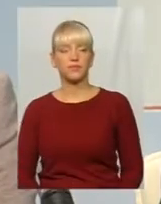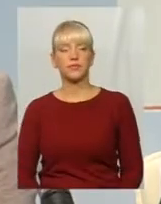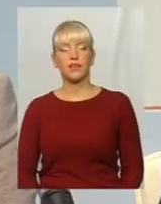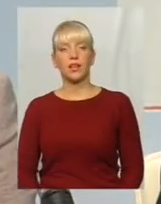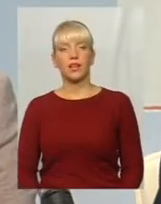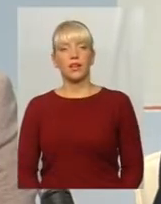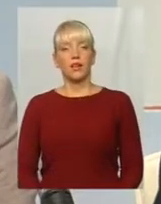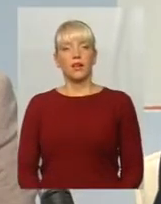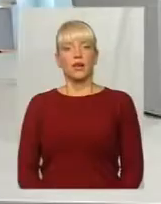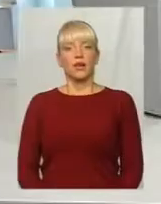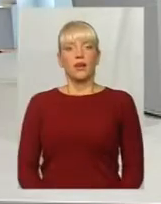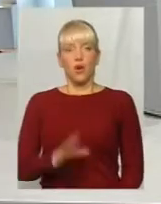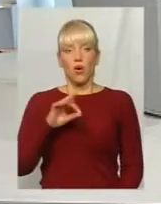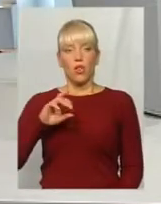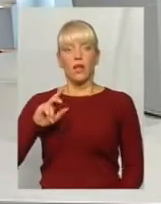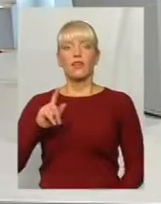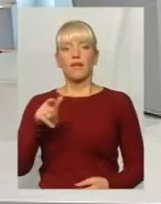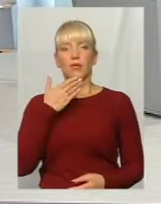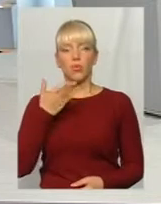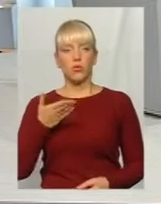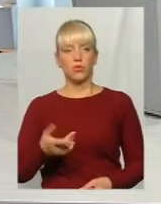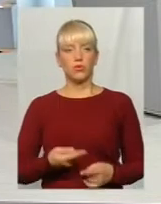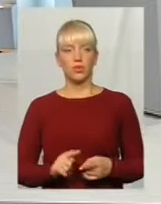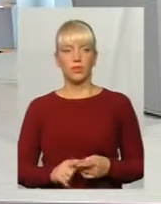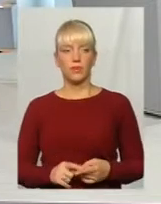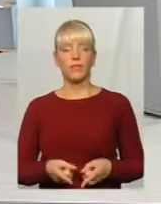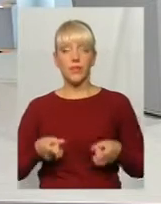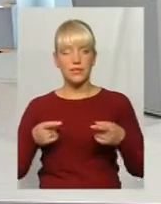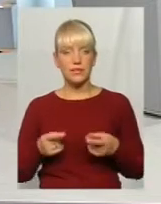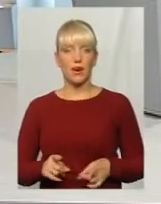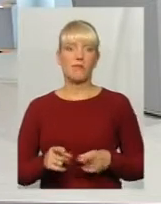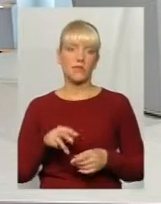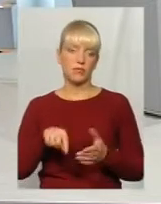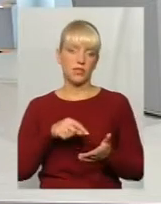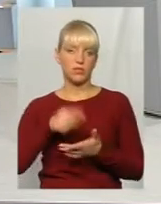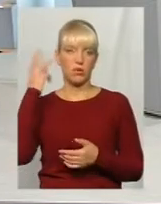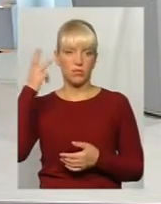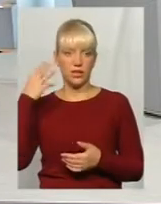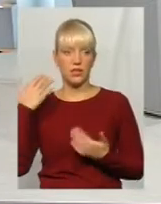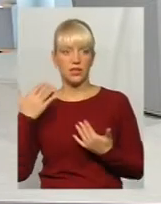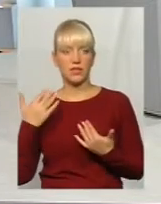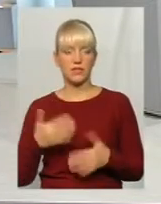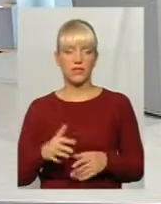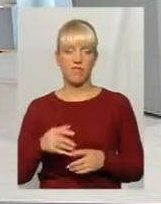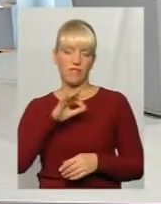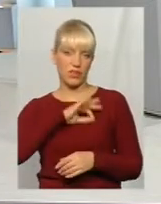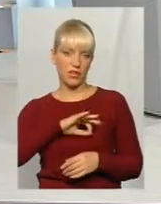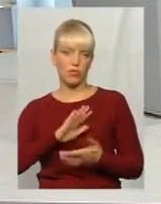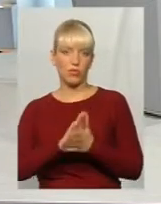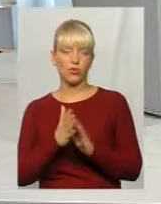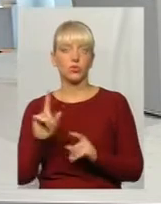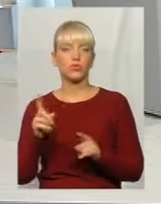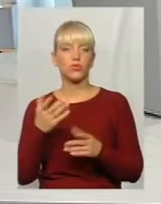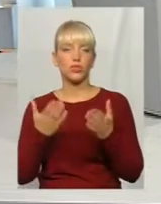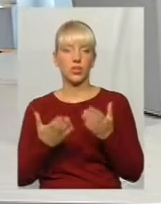Пане Олег, як ви прокоментуєте? Насправді, місто Хмельницьке вже у виграшному положенні, оскільки зараз, коли